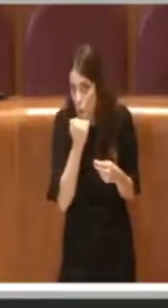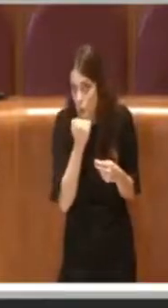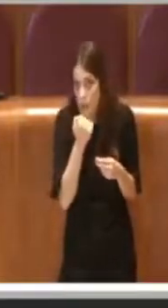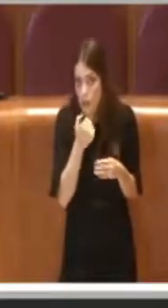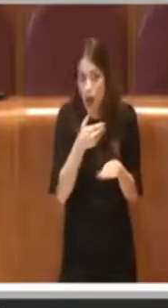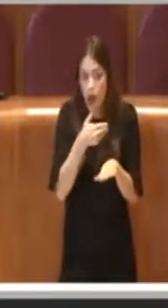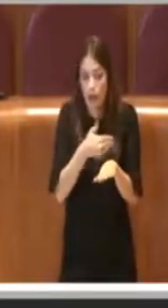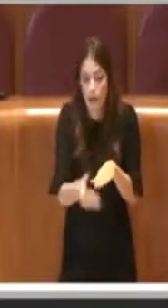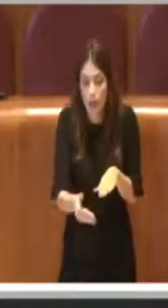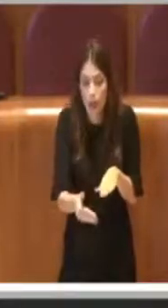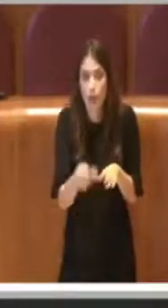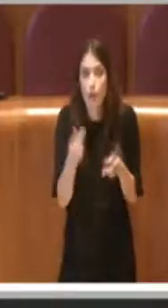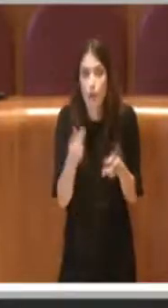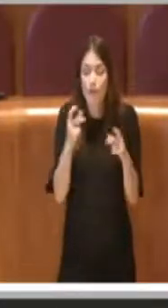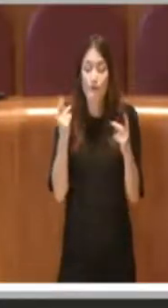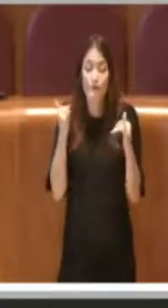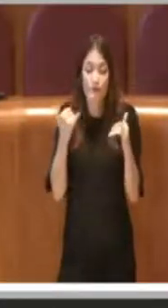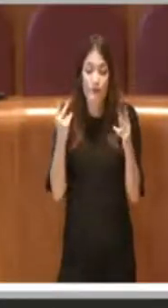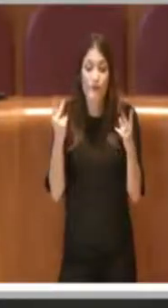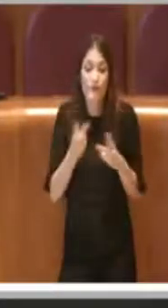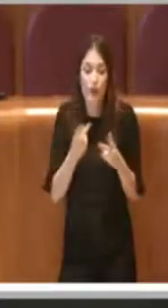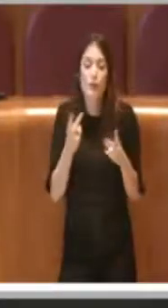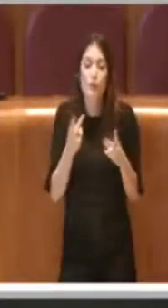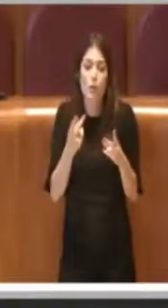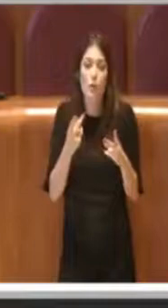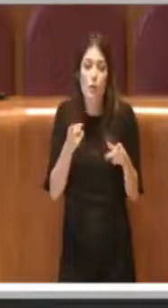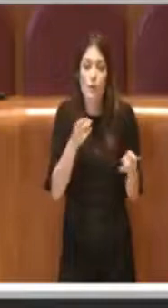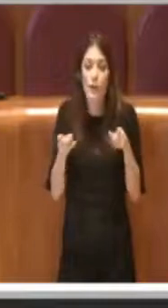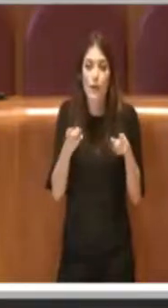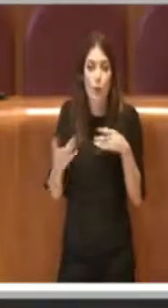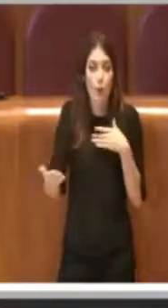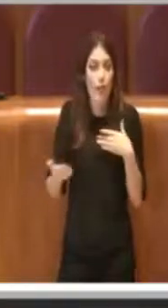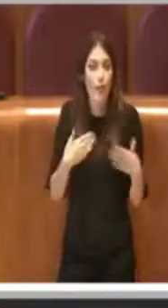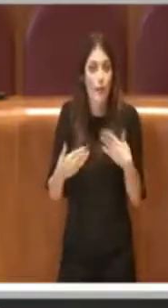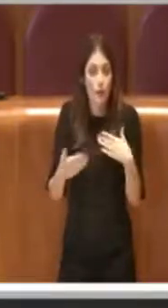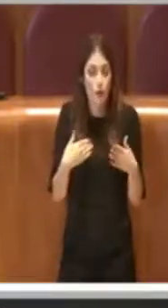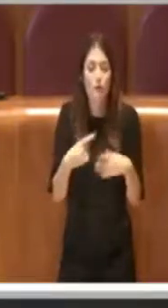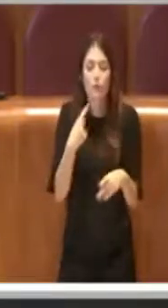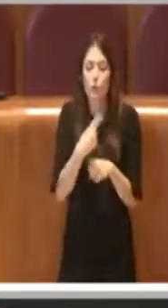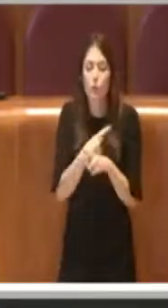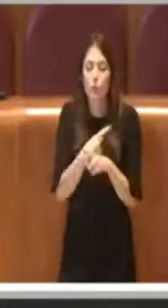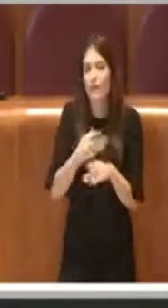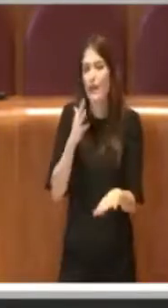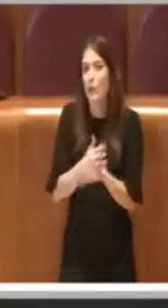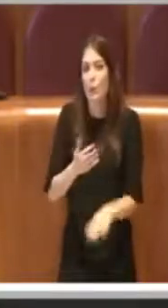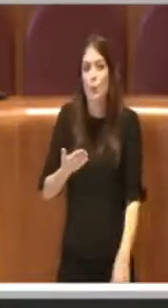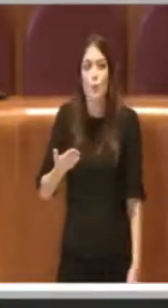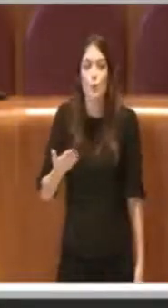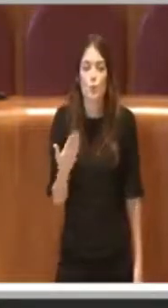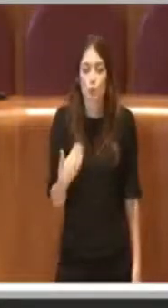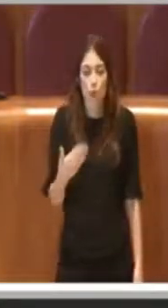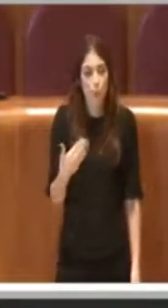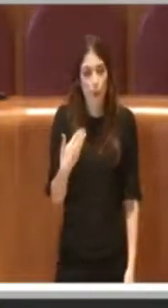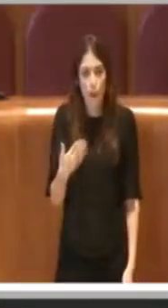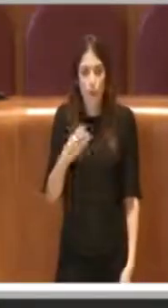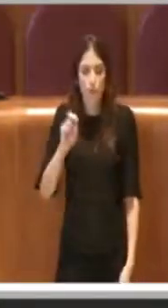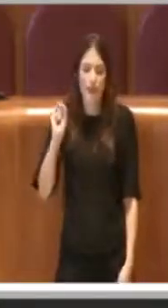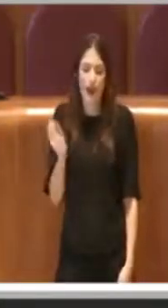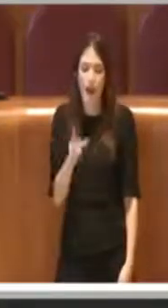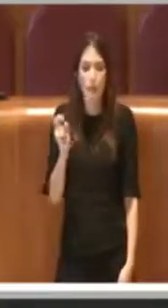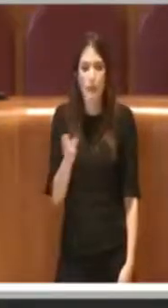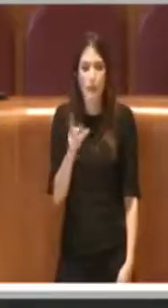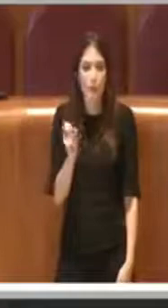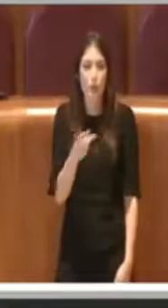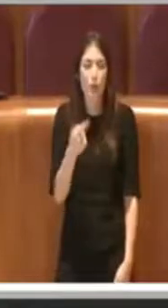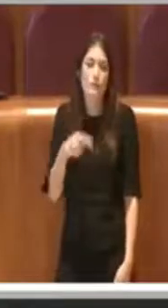perché effettivamente è vero, siamo in uno stato di emergenza ed era importante intervenire in maniera immediata, questo